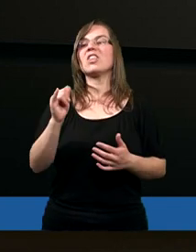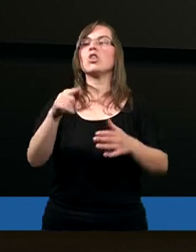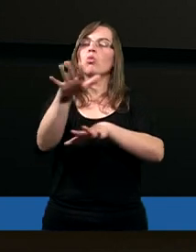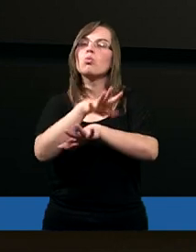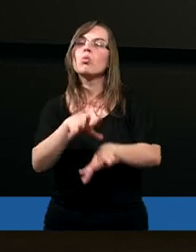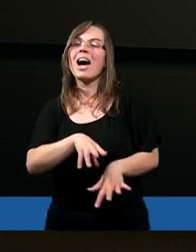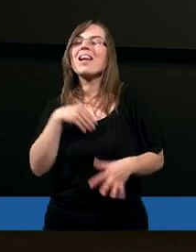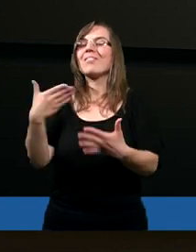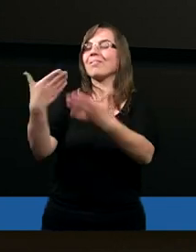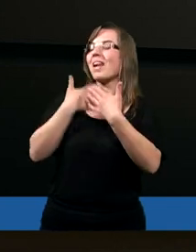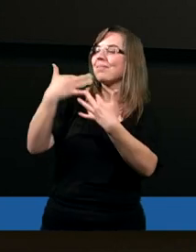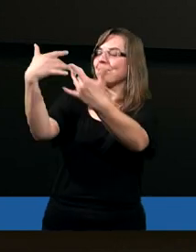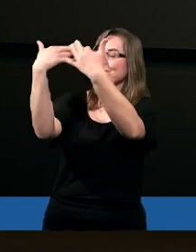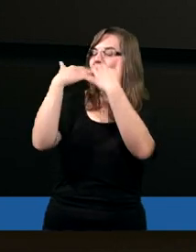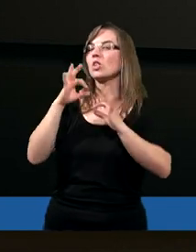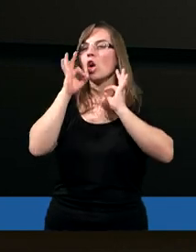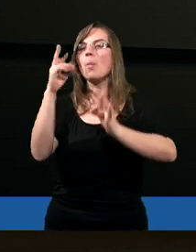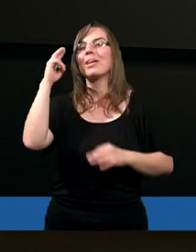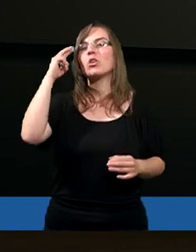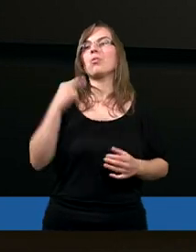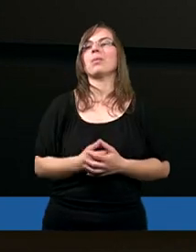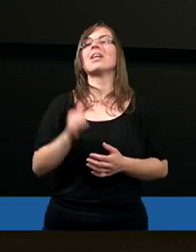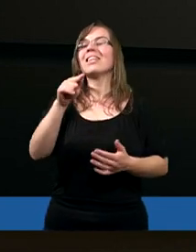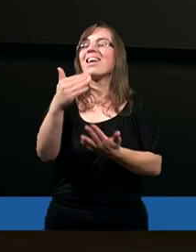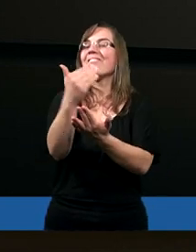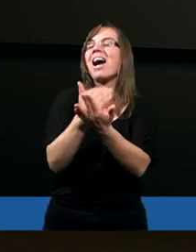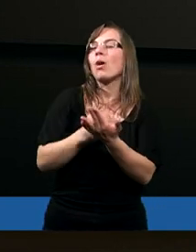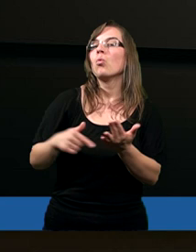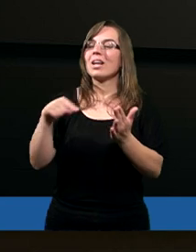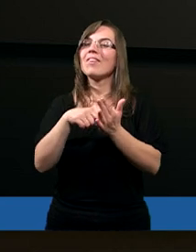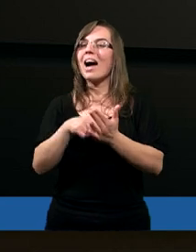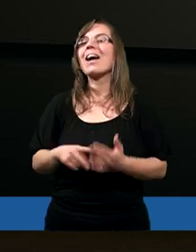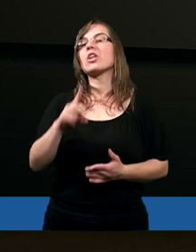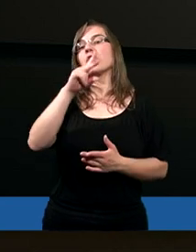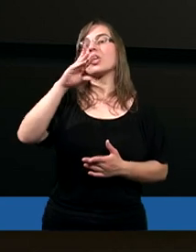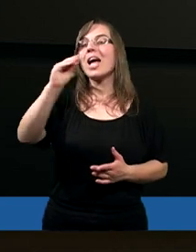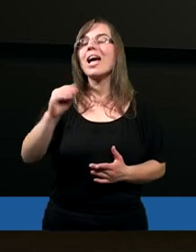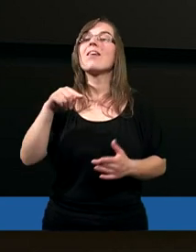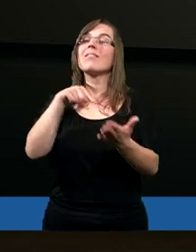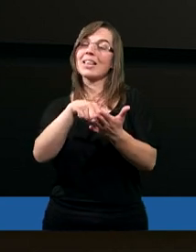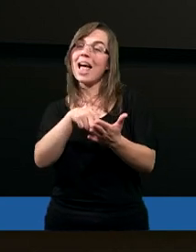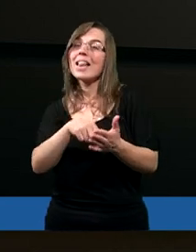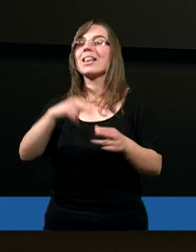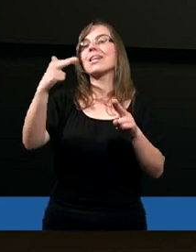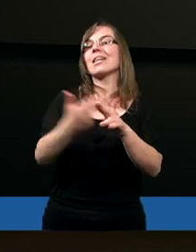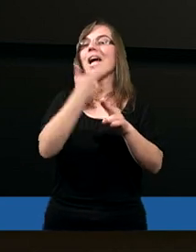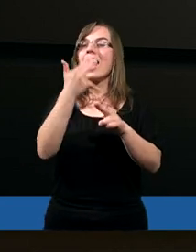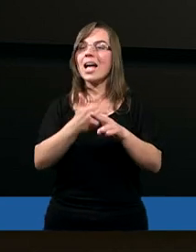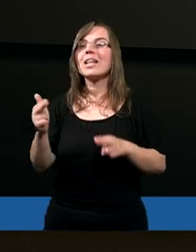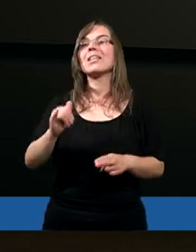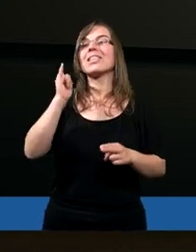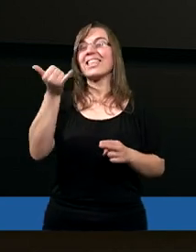natchniony przez Ducha Świętego, to też jest znowu problem, tak, ale właśnie jest to pewien warunek, tak, że wtedy, kiedy właśnie